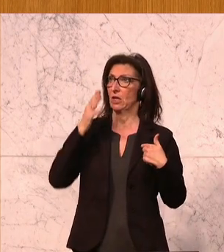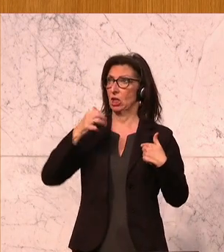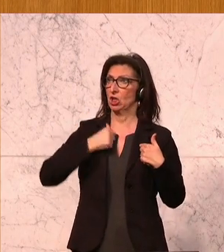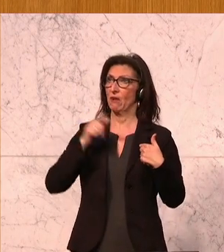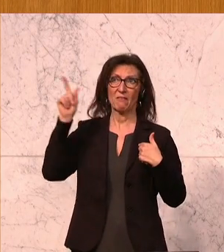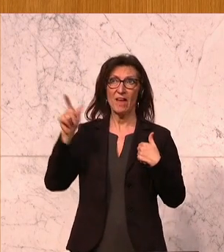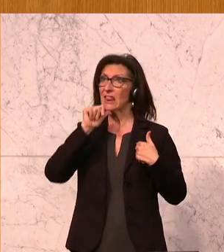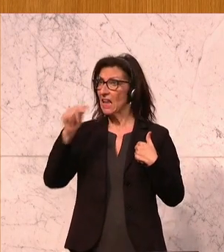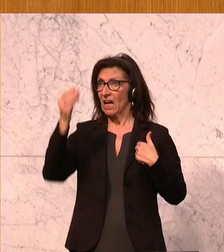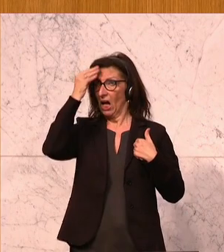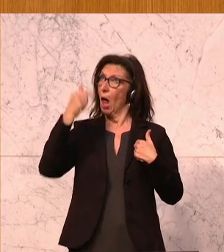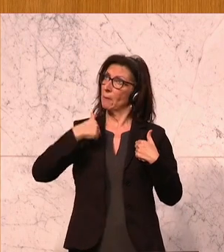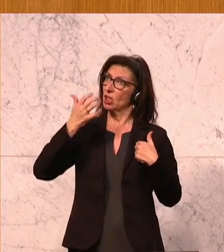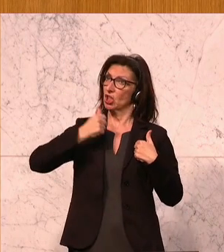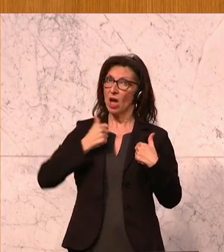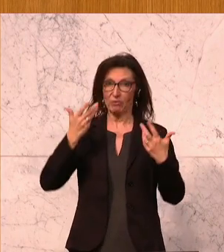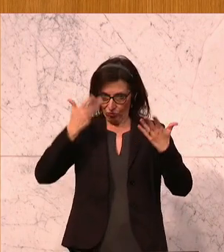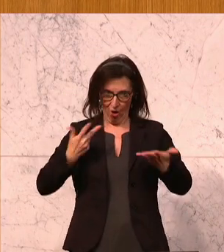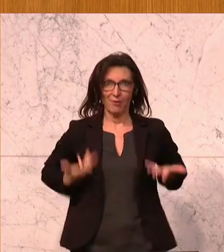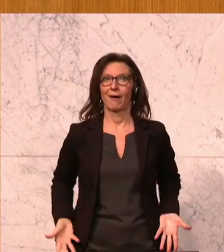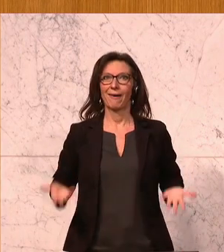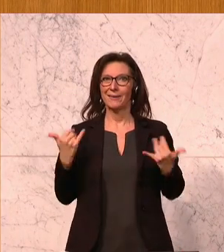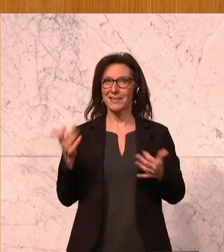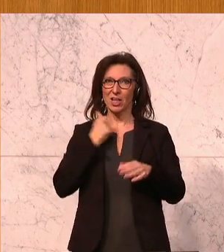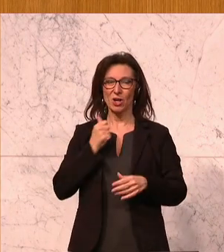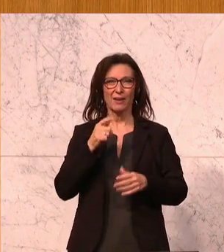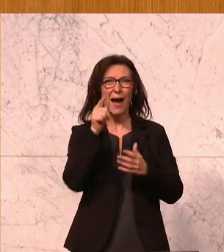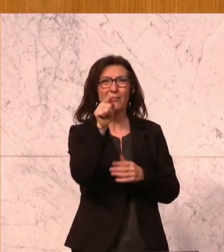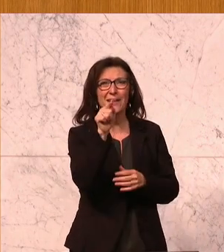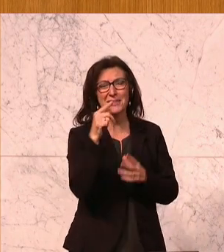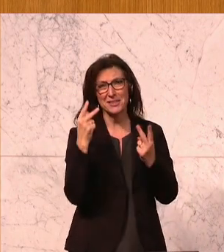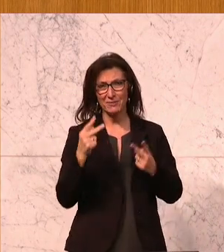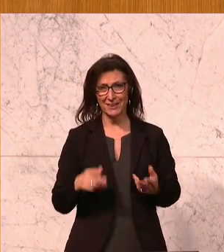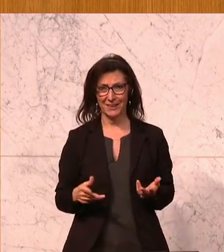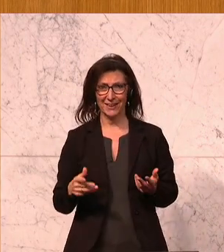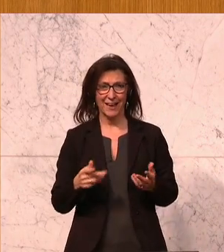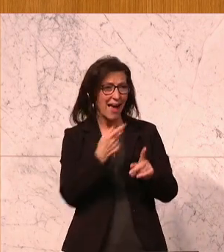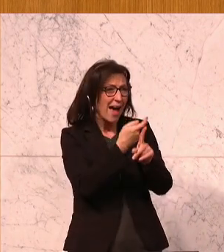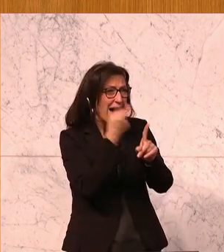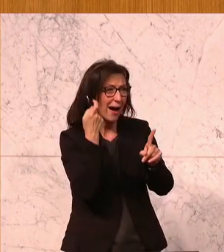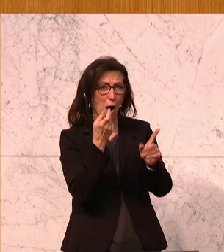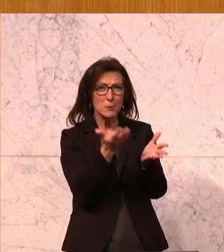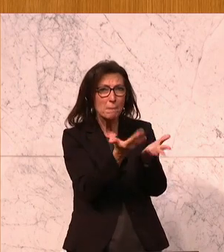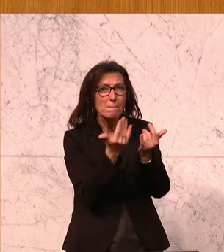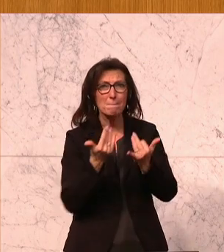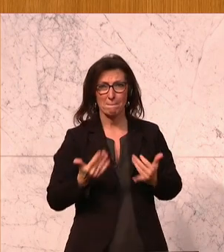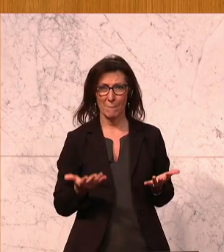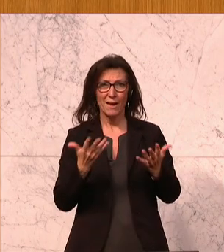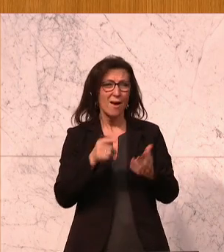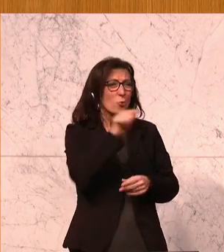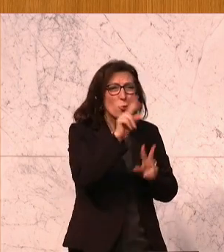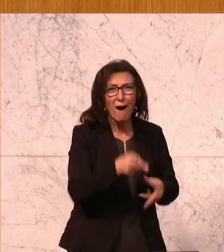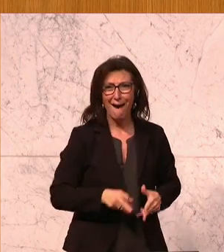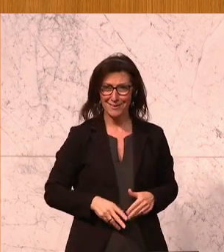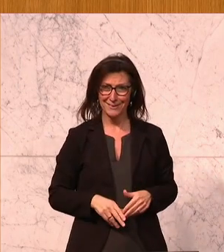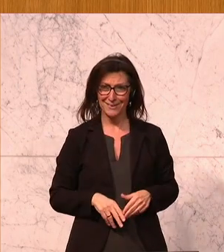aus mir geworden. Schauen Sie, was aus mir geworden ist. Genau darum geht es doch, diese Leidenschaft zu wecken und auch der Glaube, jedem Kind zu sagen, du kannst